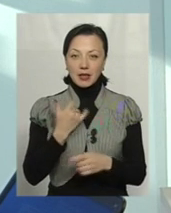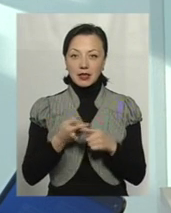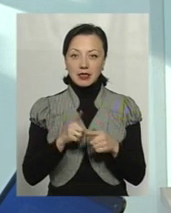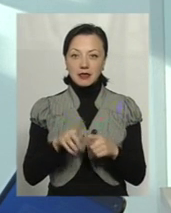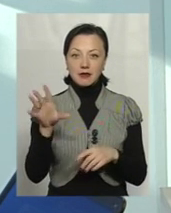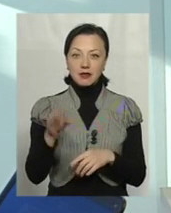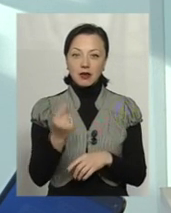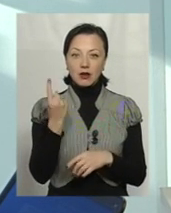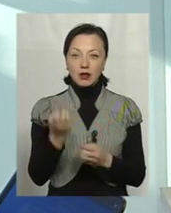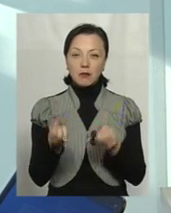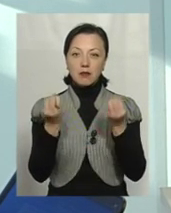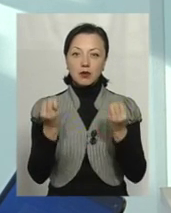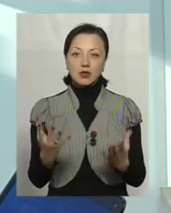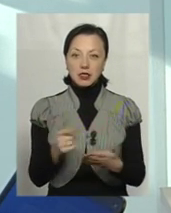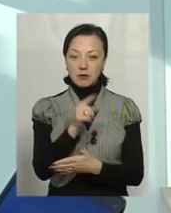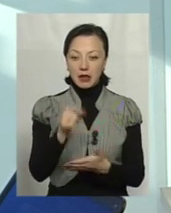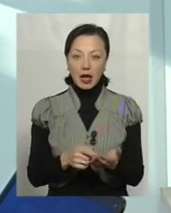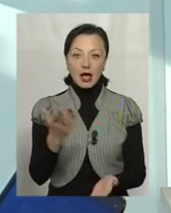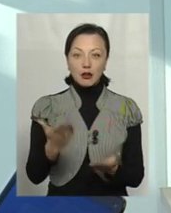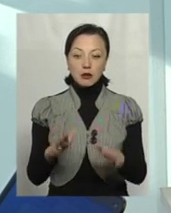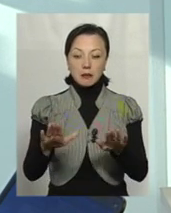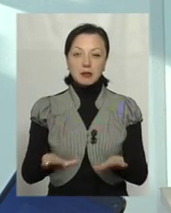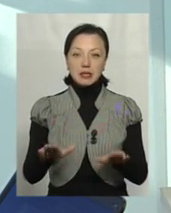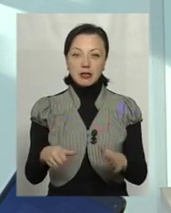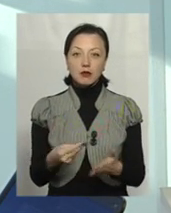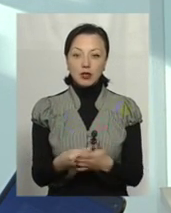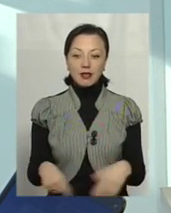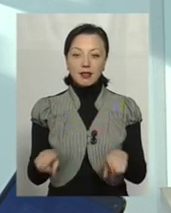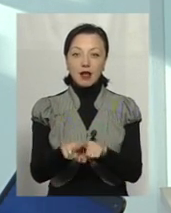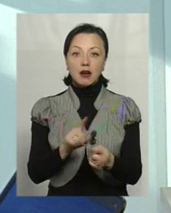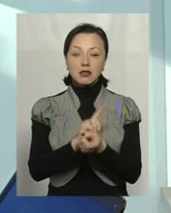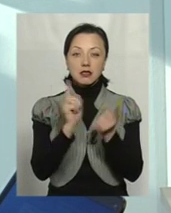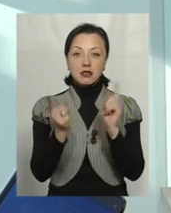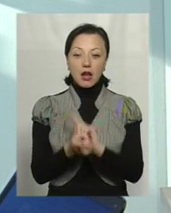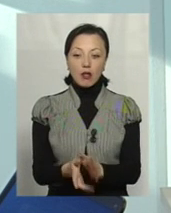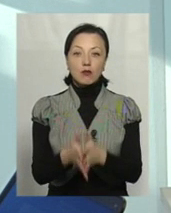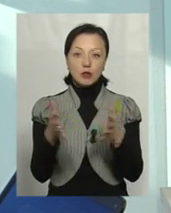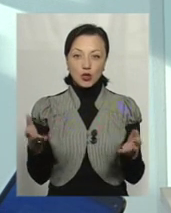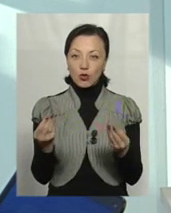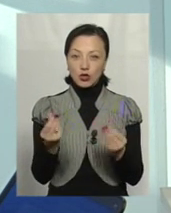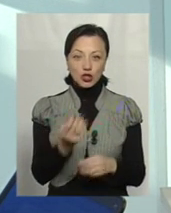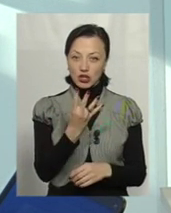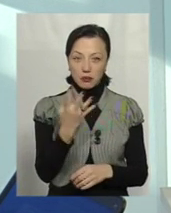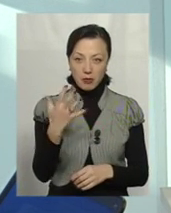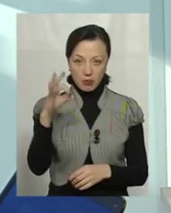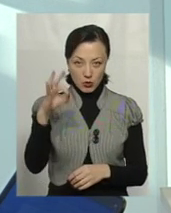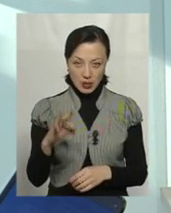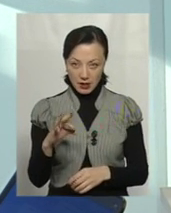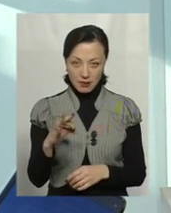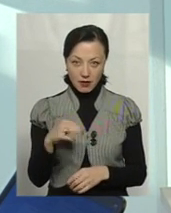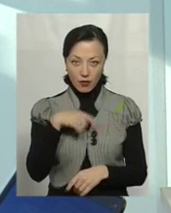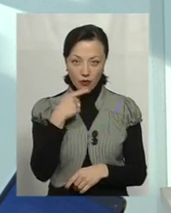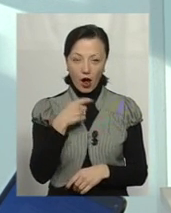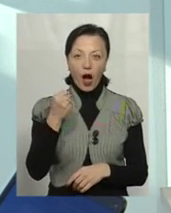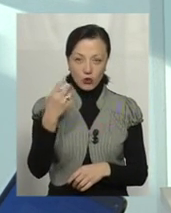одне дуже просте запитання. Якщо в місцевих бюджетах так стало набагато більше коштів, а це не 4-5%, як вони